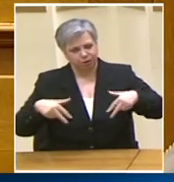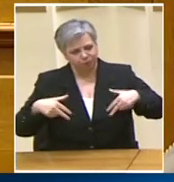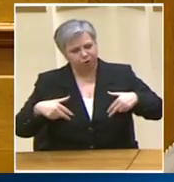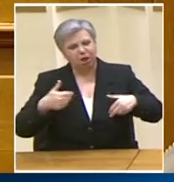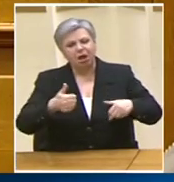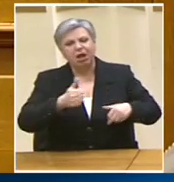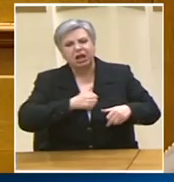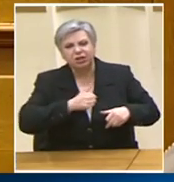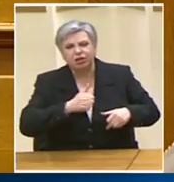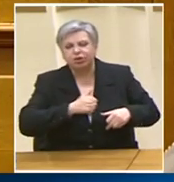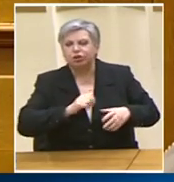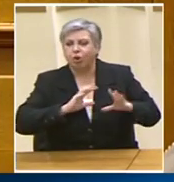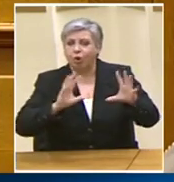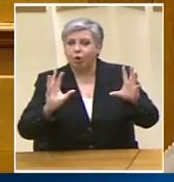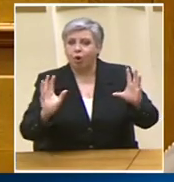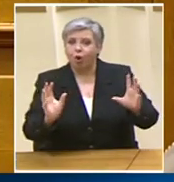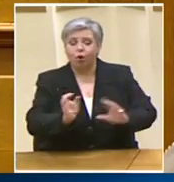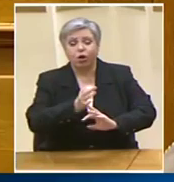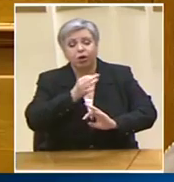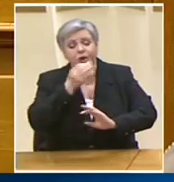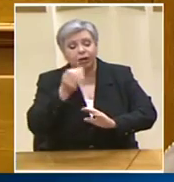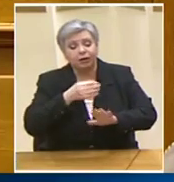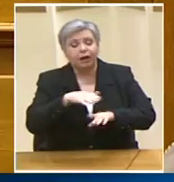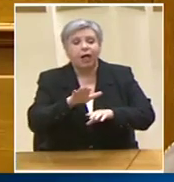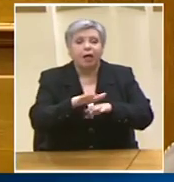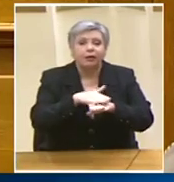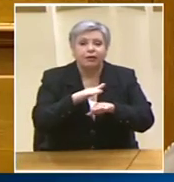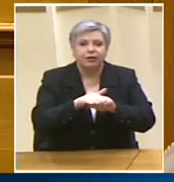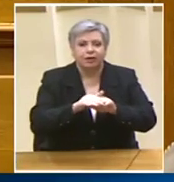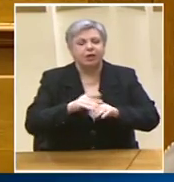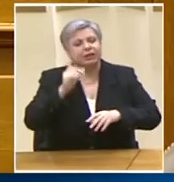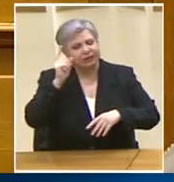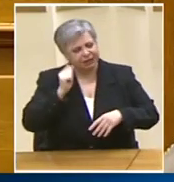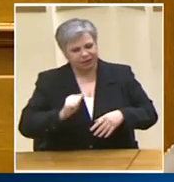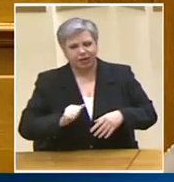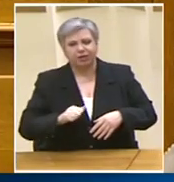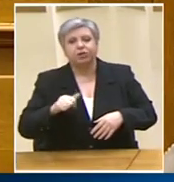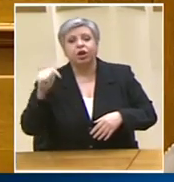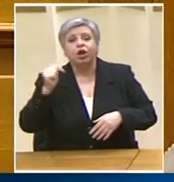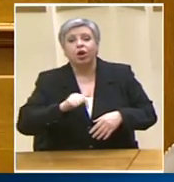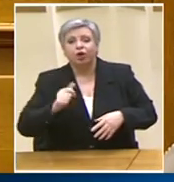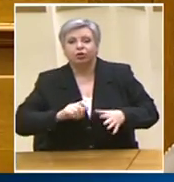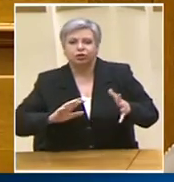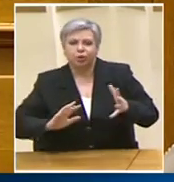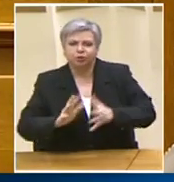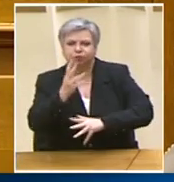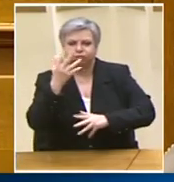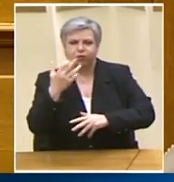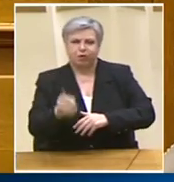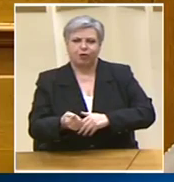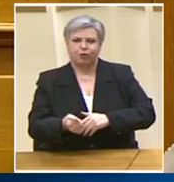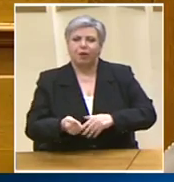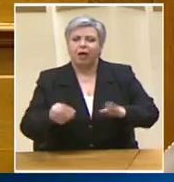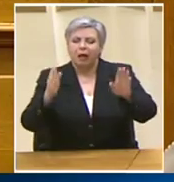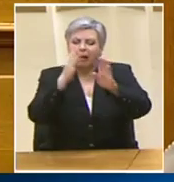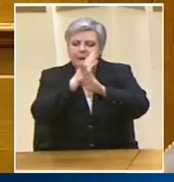μέσων ενημέρωσης σήμερα ζούμε στην εποχή της Τέταρτης Γεωμηχανικής Επανάστασης στην εποχή που τίποτα δεν μπορεί να κρυφτεί και όσο και αν